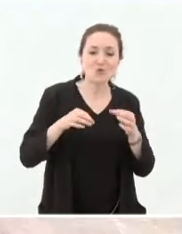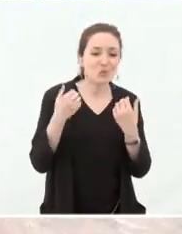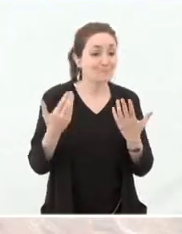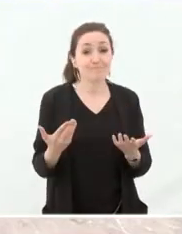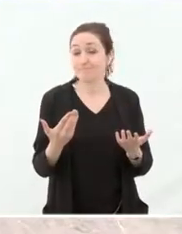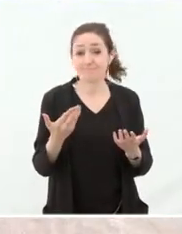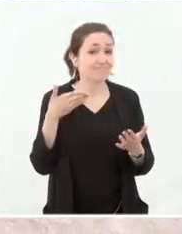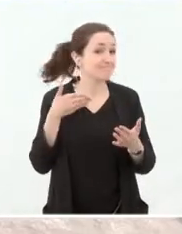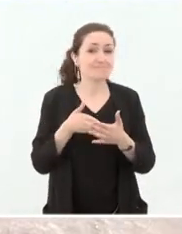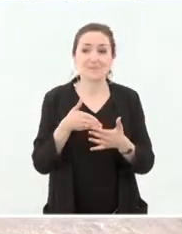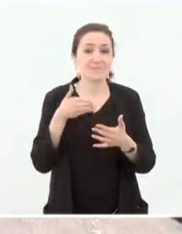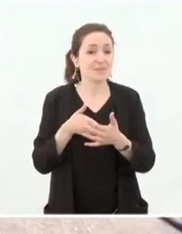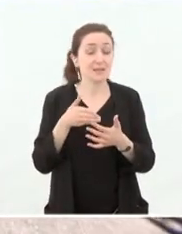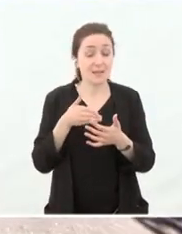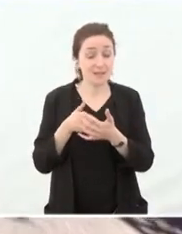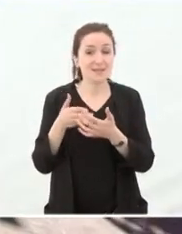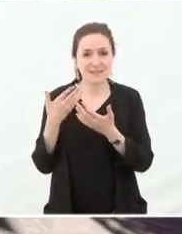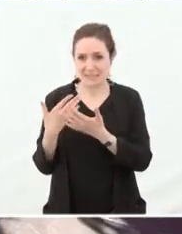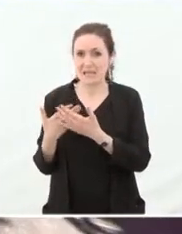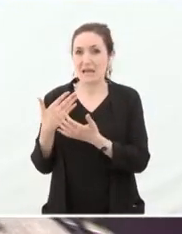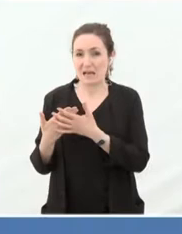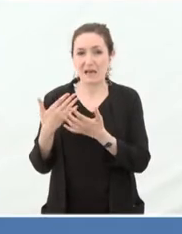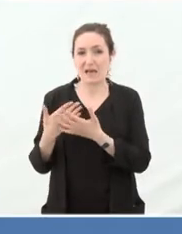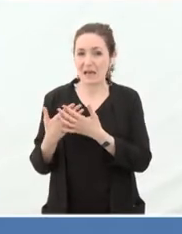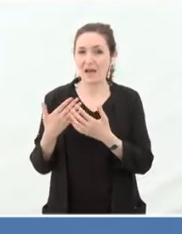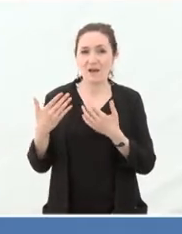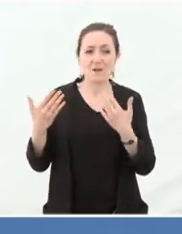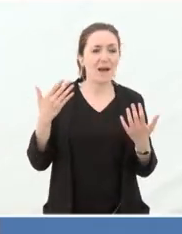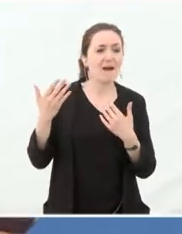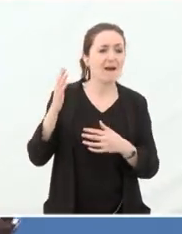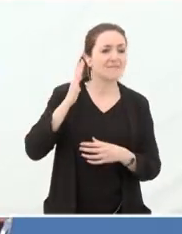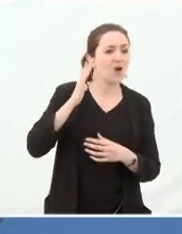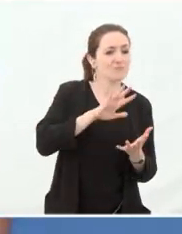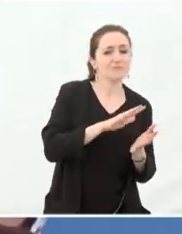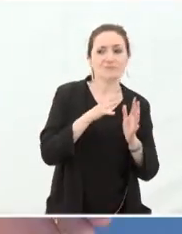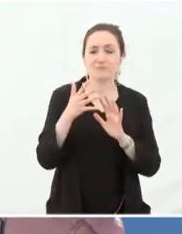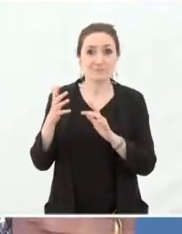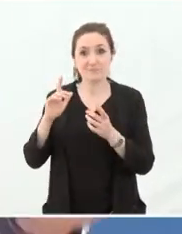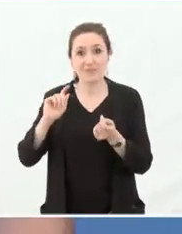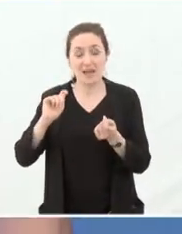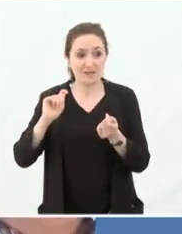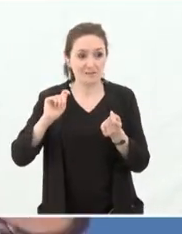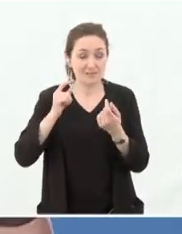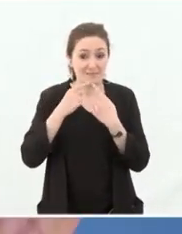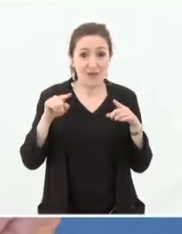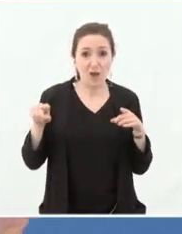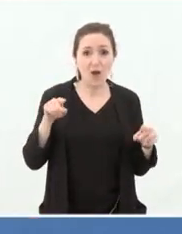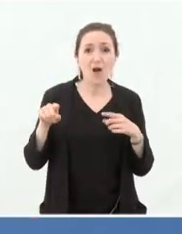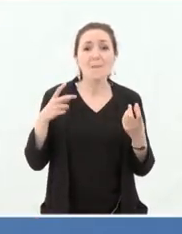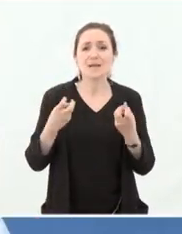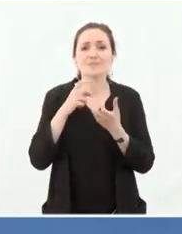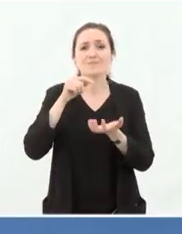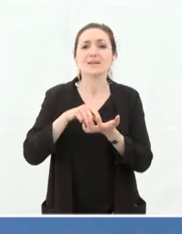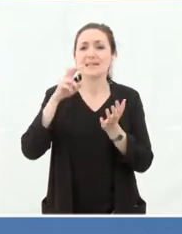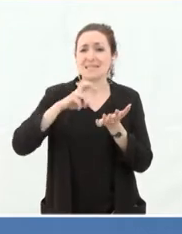Et c'est un changement majeur si on regarde l'évolution de notre environnement. Prenez l'exemple de la Syrie qui est aujourd'hui devenue un